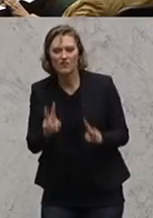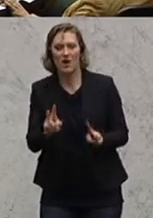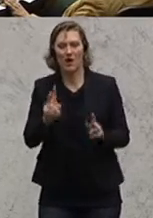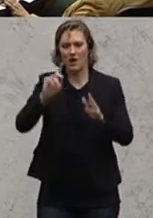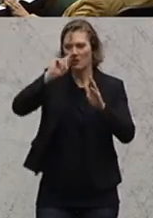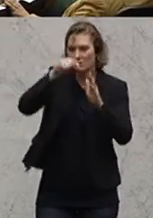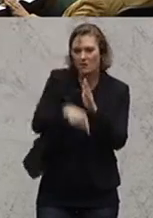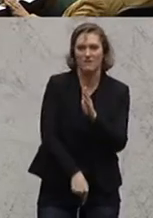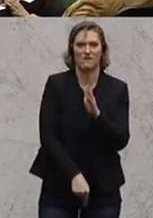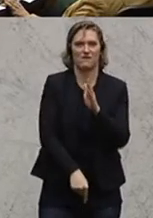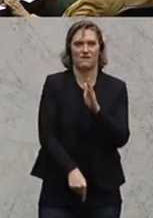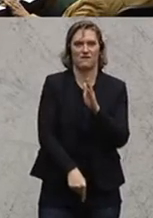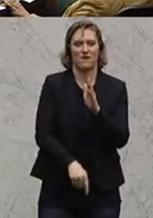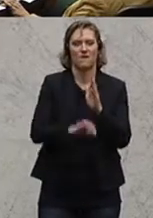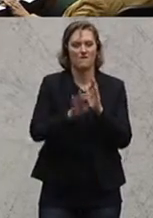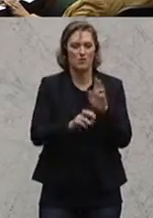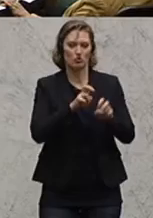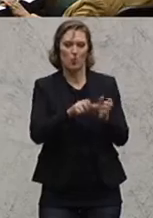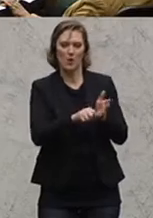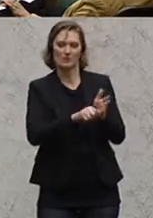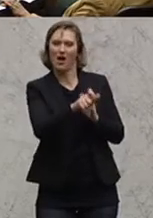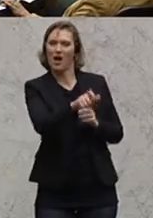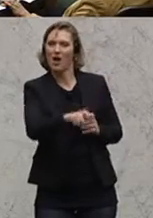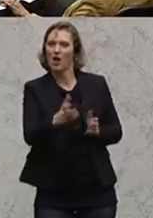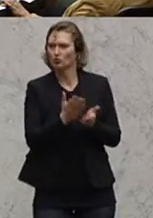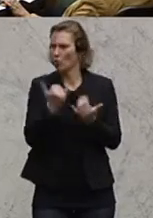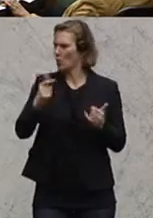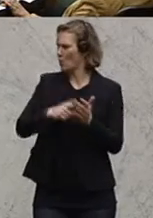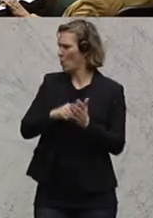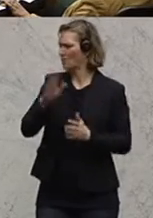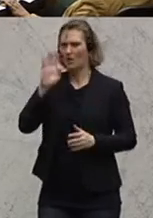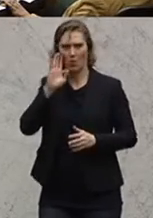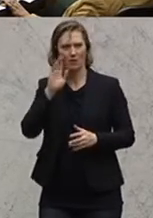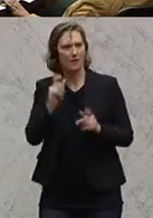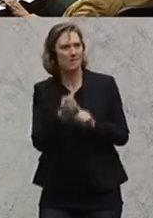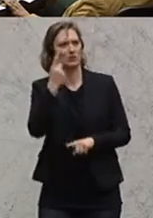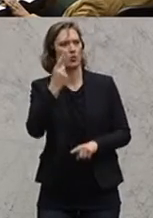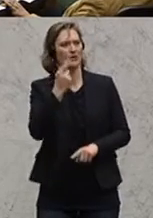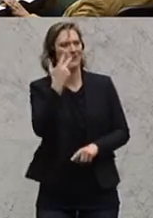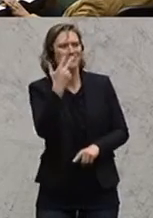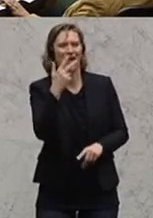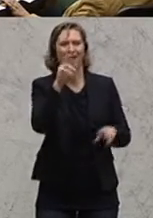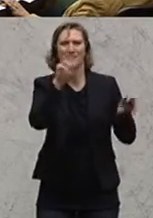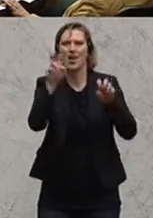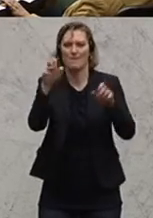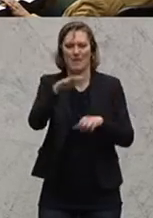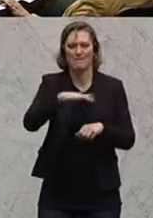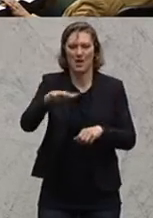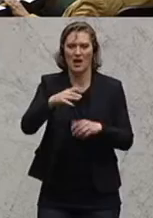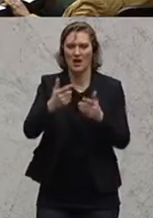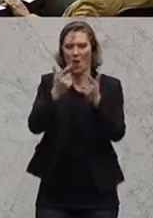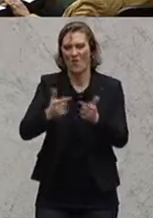in die Tiefe gehen wird und im Sinne der Steuerzahler, das wurde heute schon mehrfach gesagt, insbesondere drei Themenfelder aufzuarbeiten.